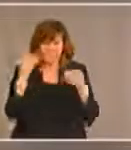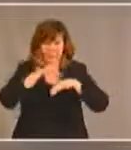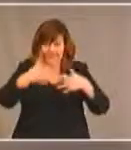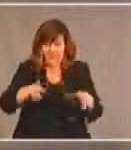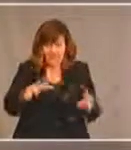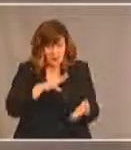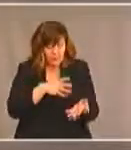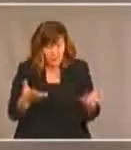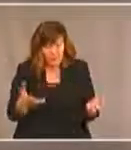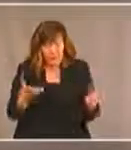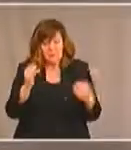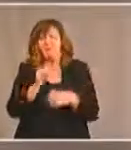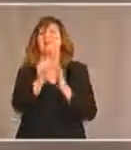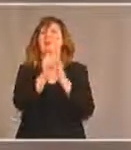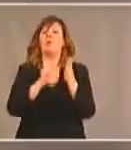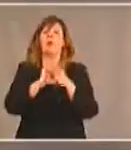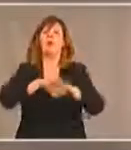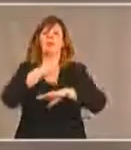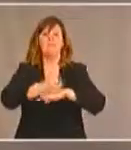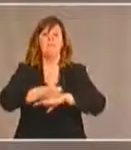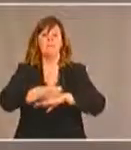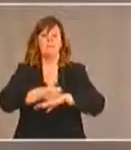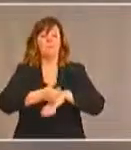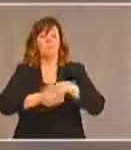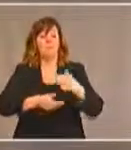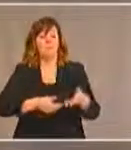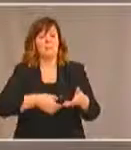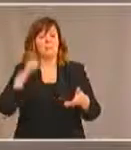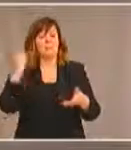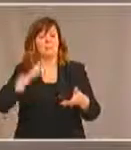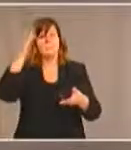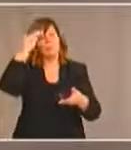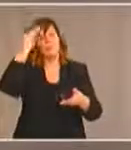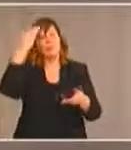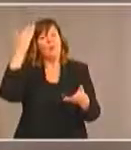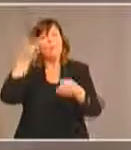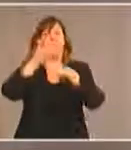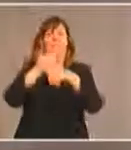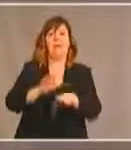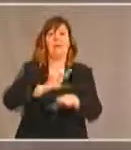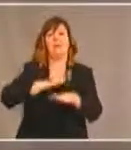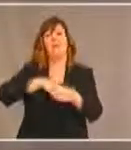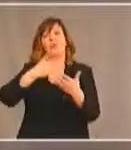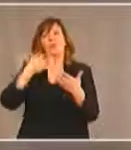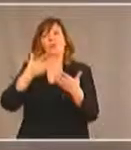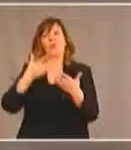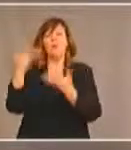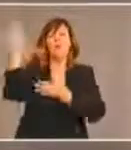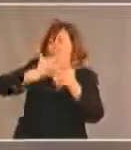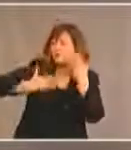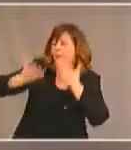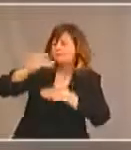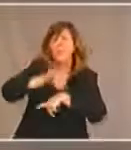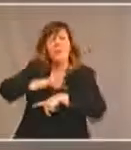en place une loi doit tenir compte de ce qui existe déjà et des préoccupations.